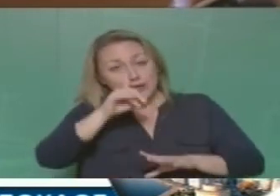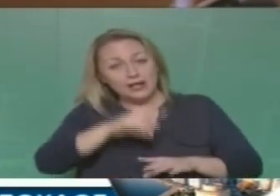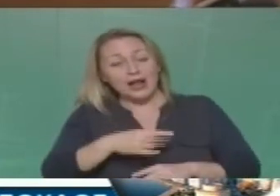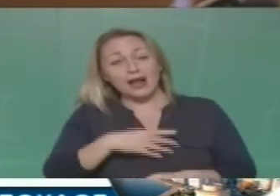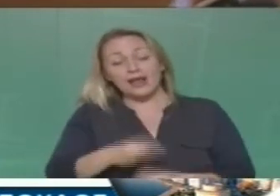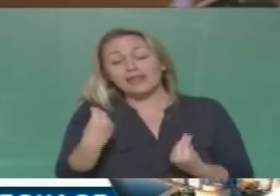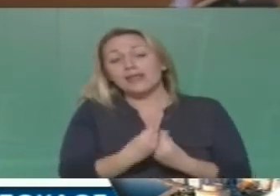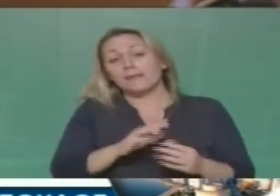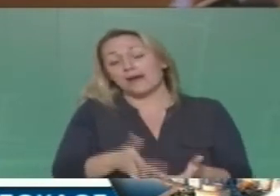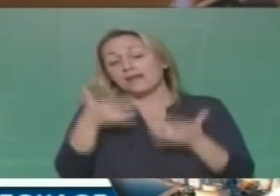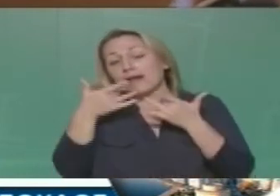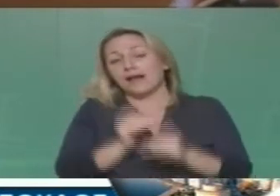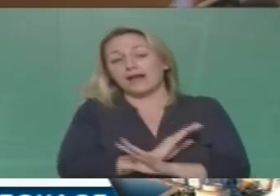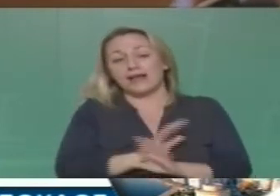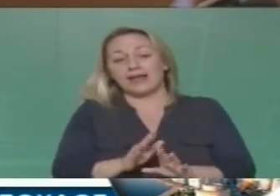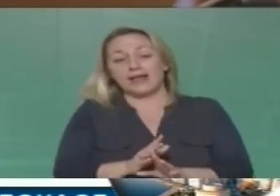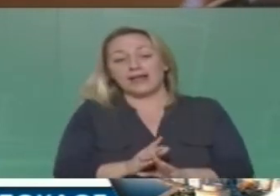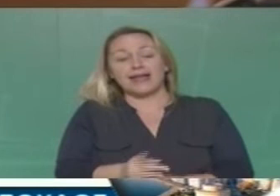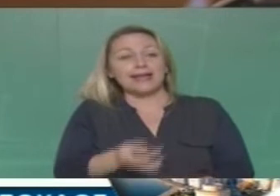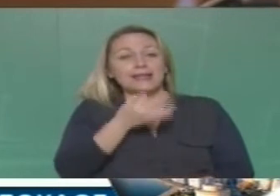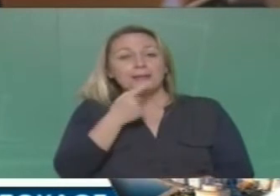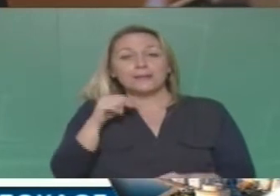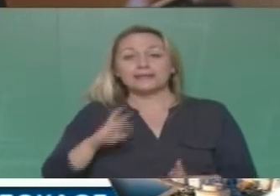απαράδεκτη. Τι θα πει εσιοδοξούμε.